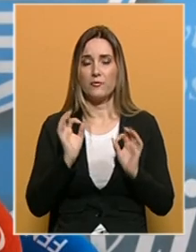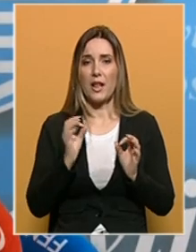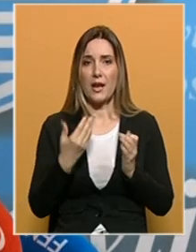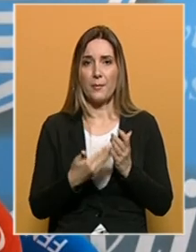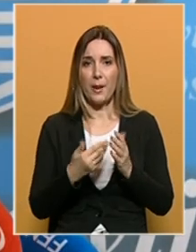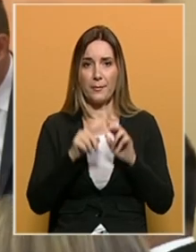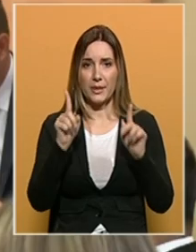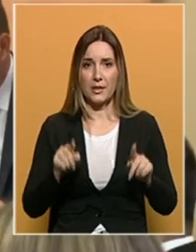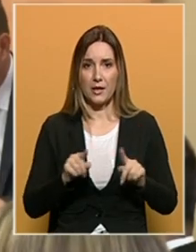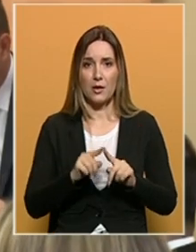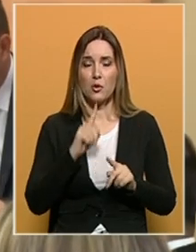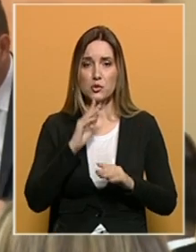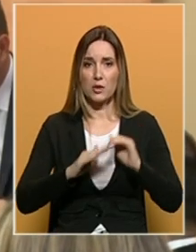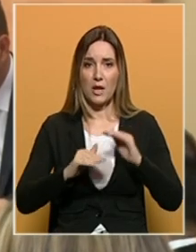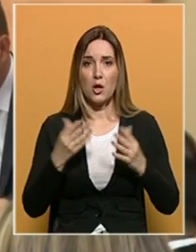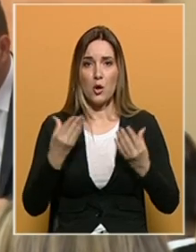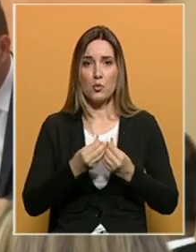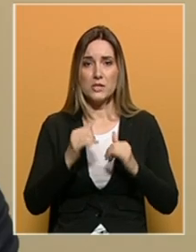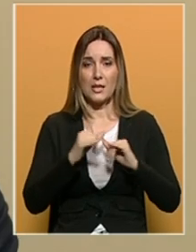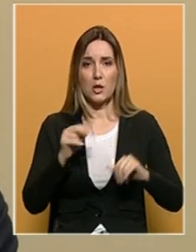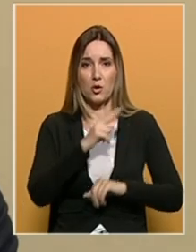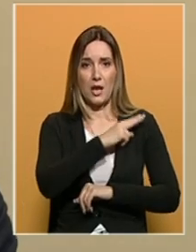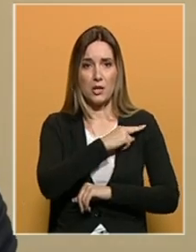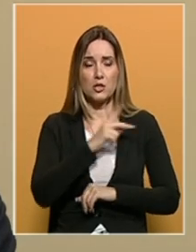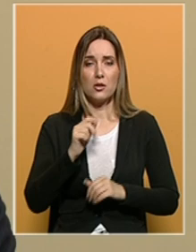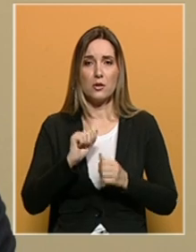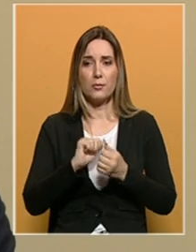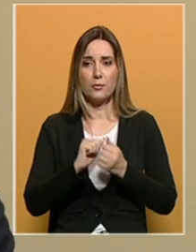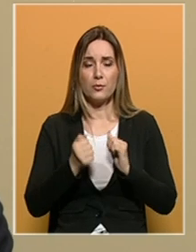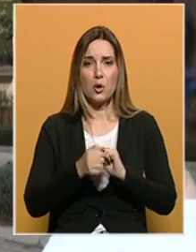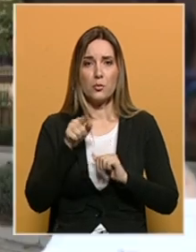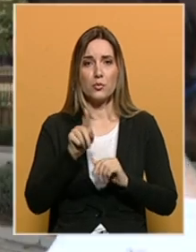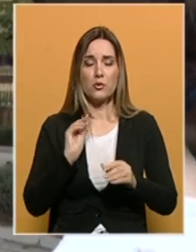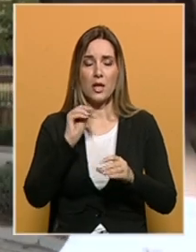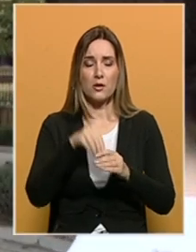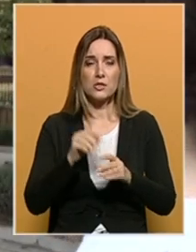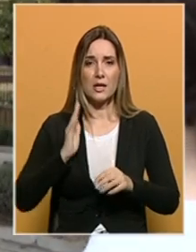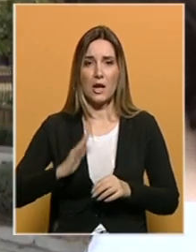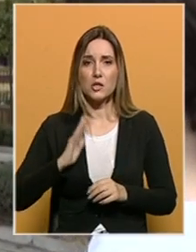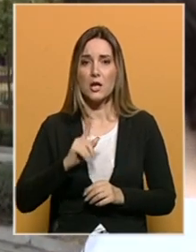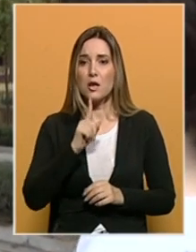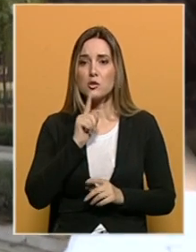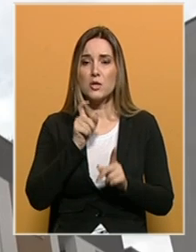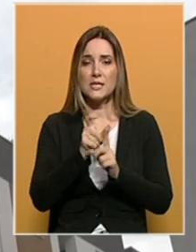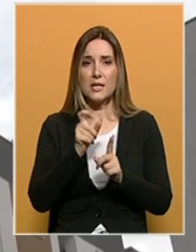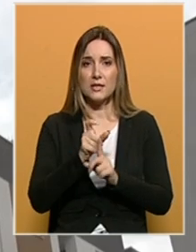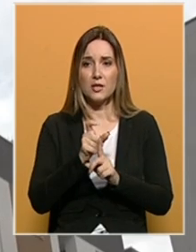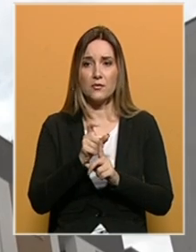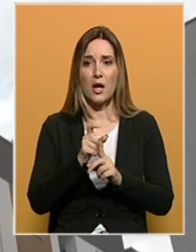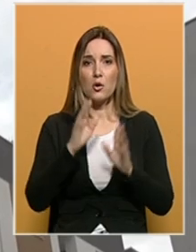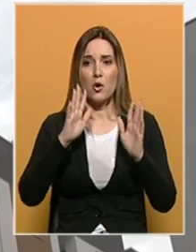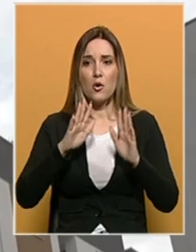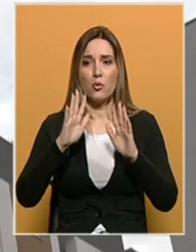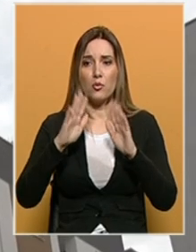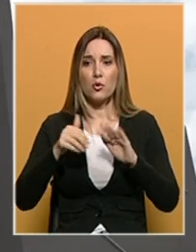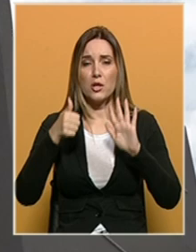za objekte koje su gradile. Uz grado načelnike i gradsko vijeće u borbu s ilegalnim uključili su se i građani, inače ju je inicijativu uklonjen šesti